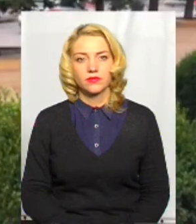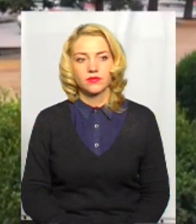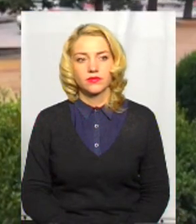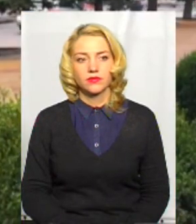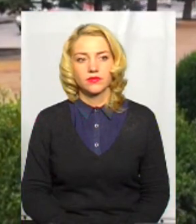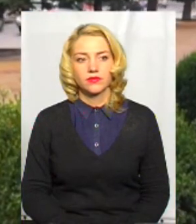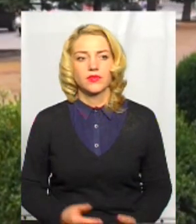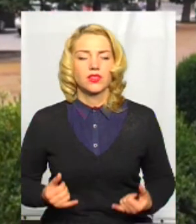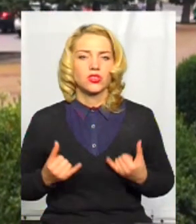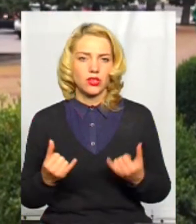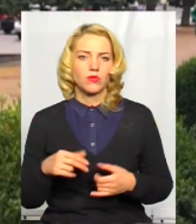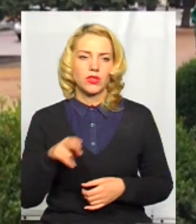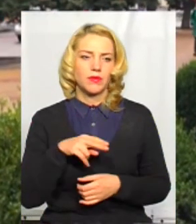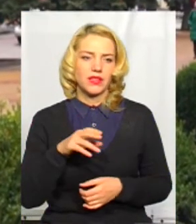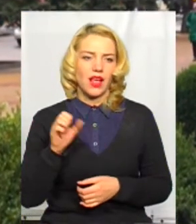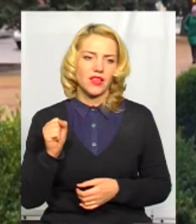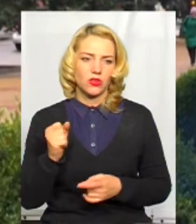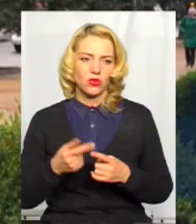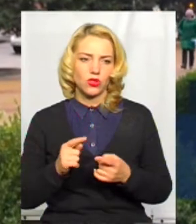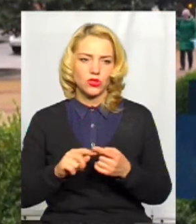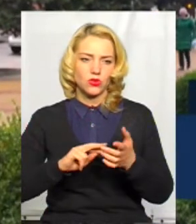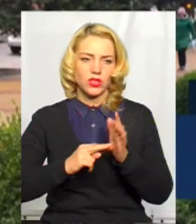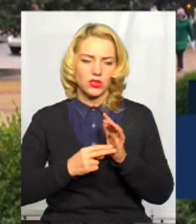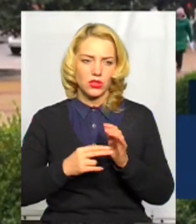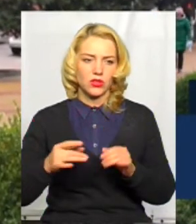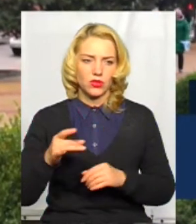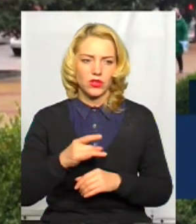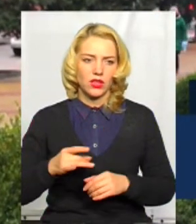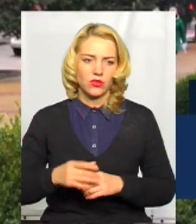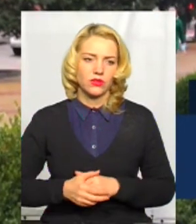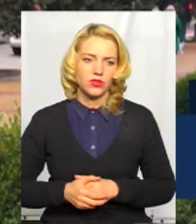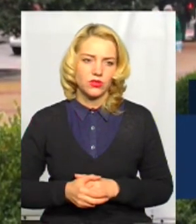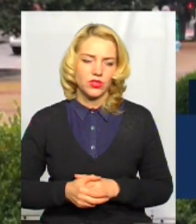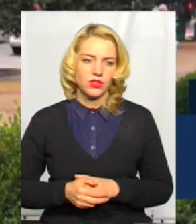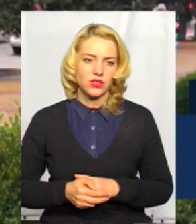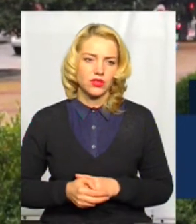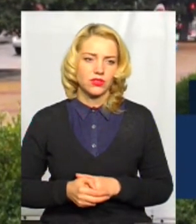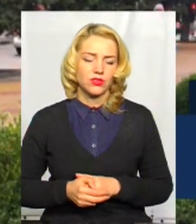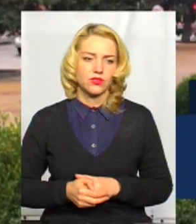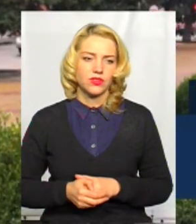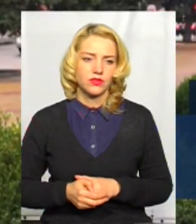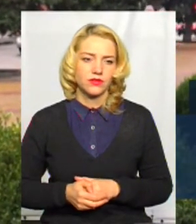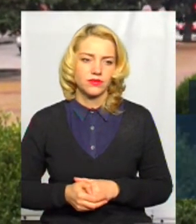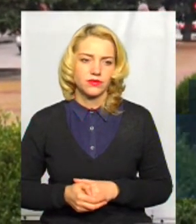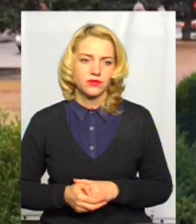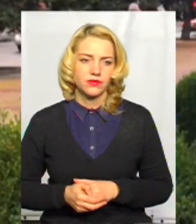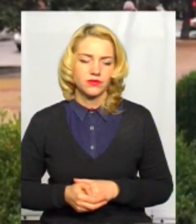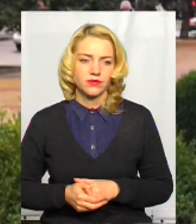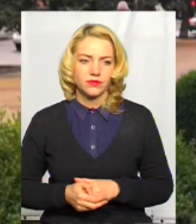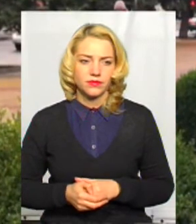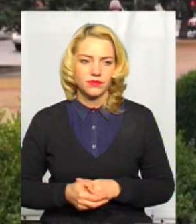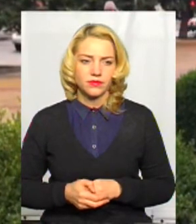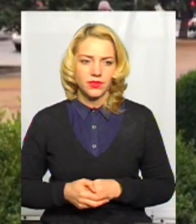Шановний Дмитрий Анатольович, у стратегії регіонального розвитку Хмельницької області на 2018-2020 роки